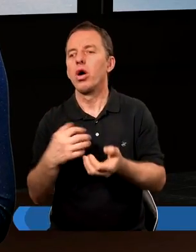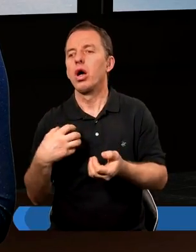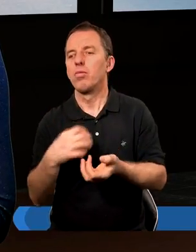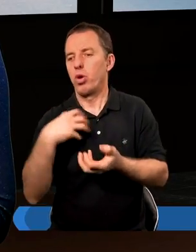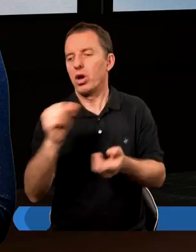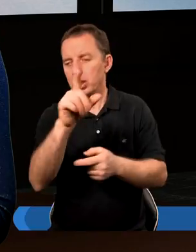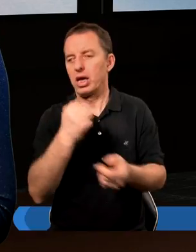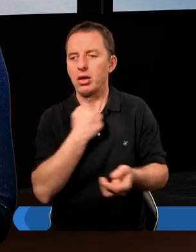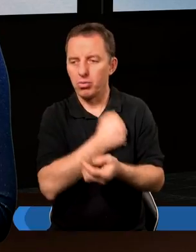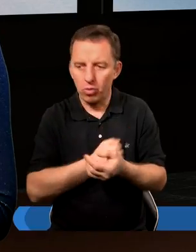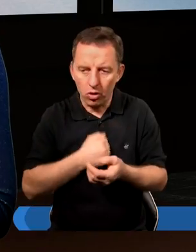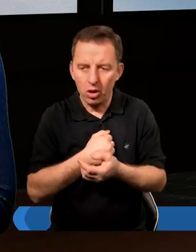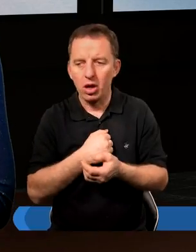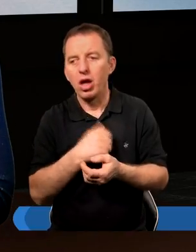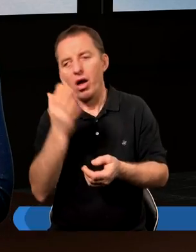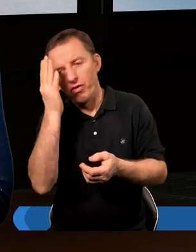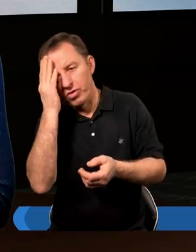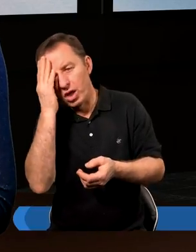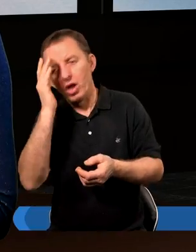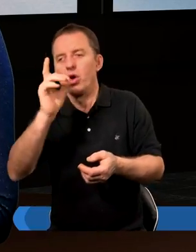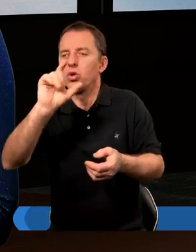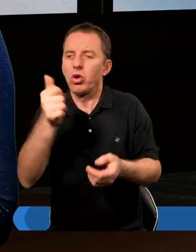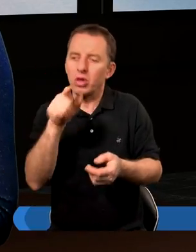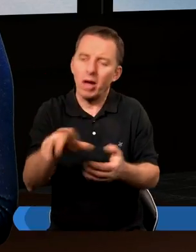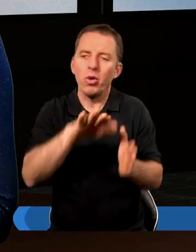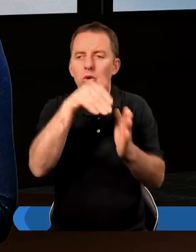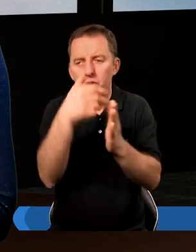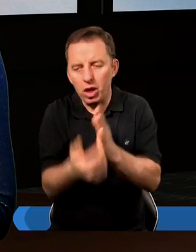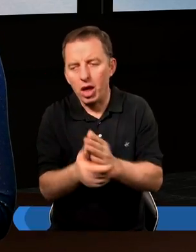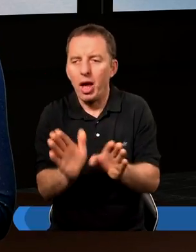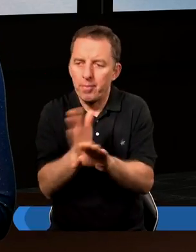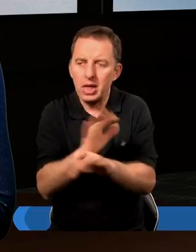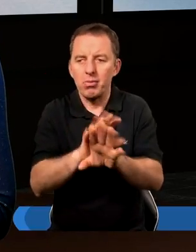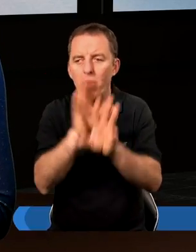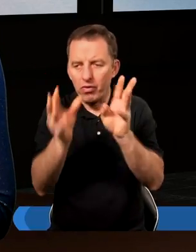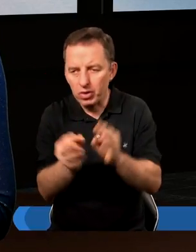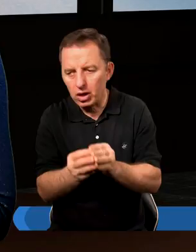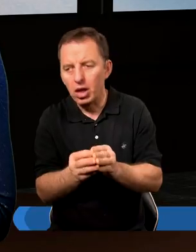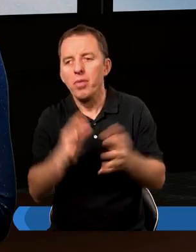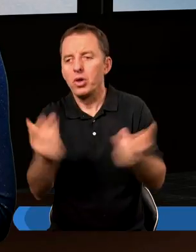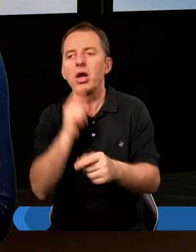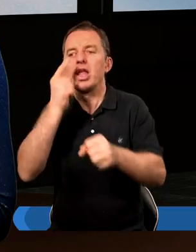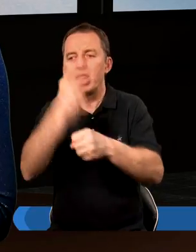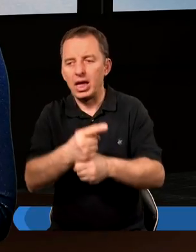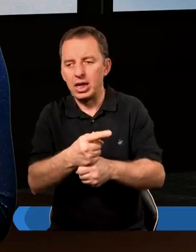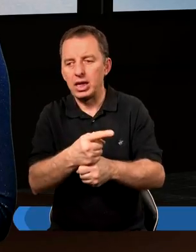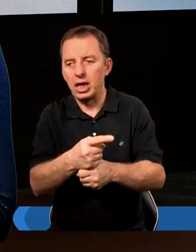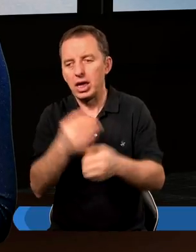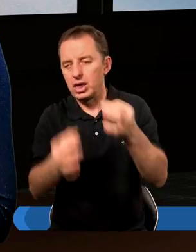jest smutny. On jakby wie, że coś tam utracił, ale mimo wszystko podejmuje decyzję,